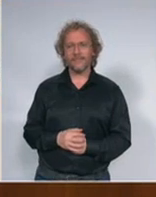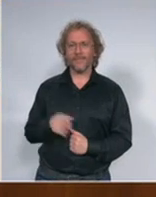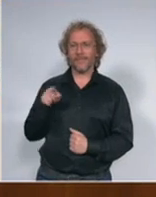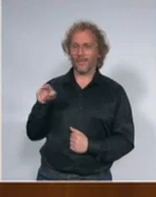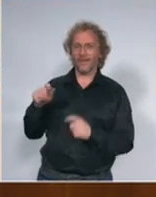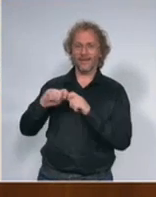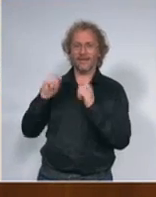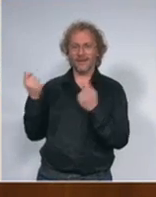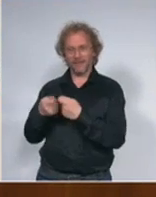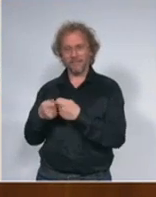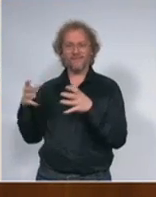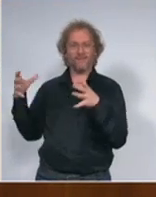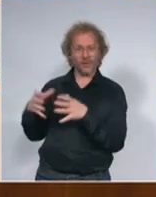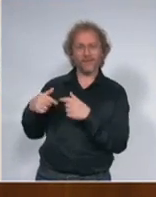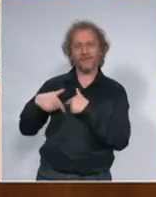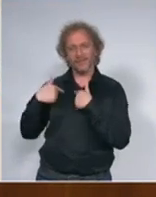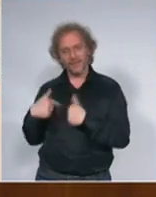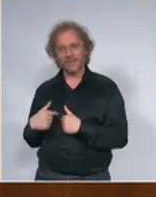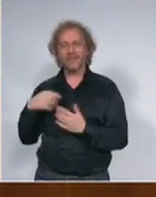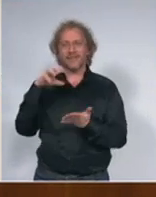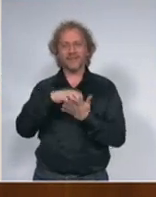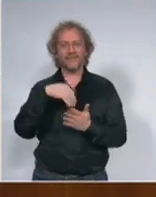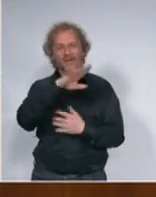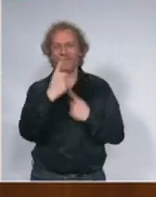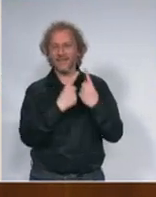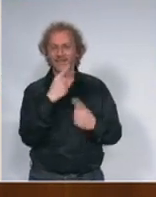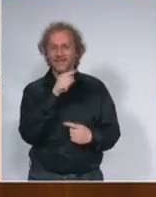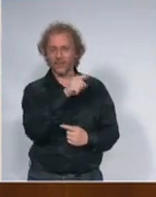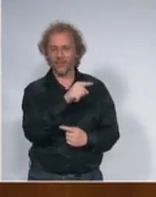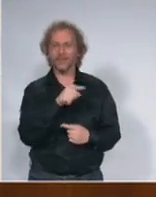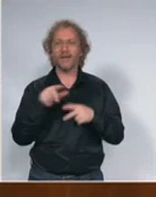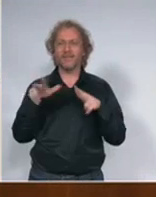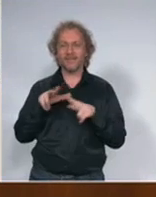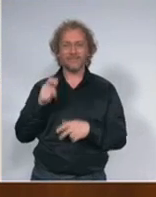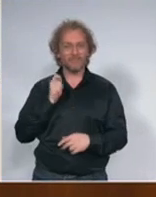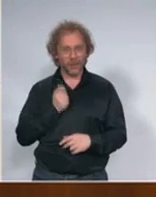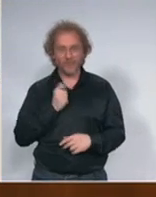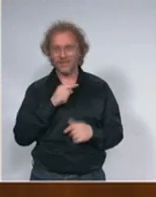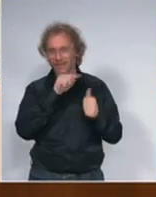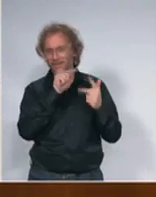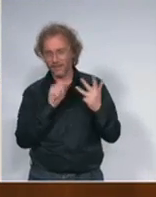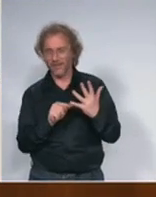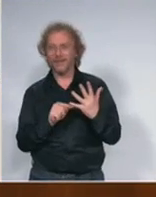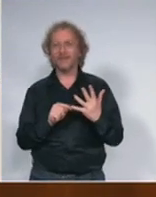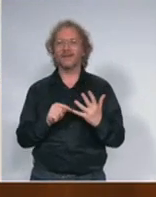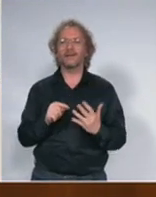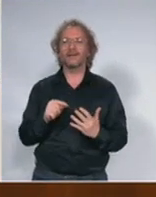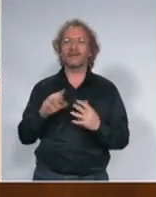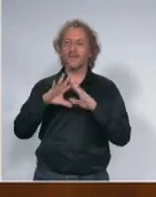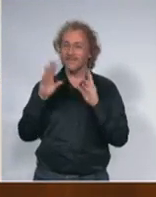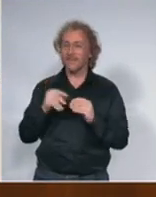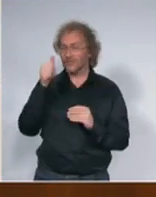volonteri sektor za vanredne situacije ministarstvo unutračnih poslova i sve ostalo šta god bude bilo potrebno